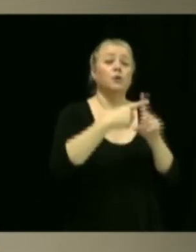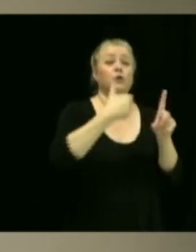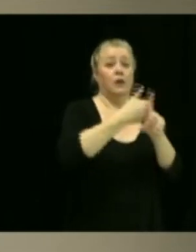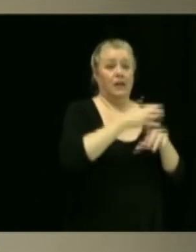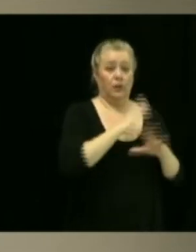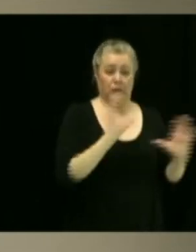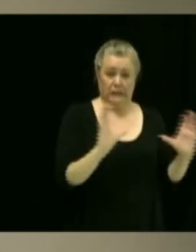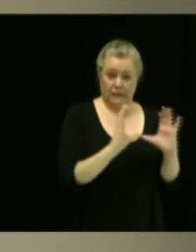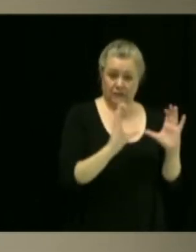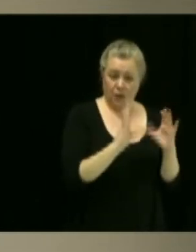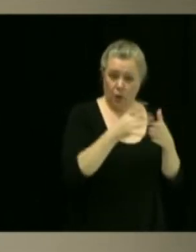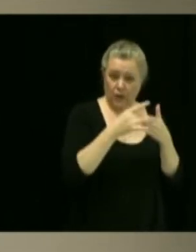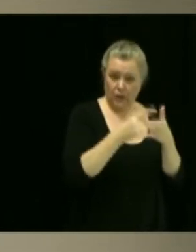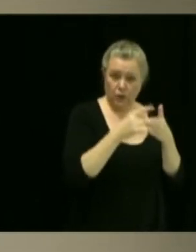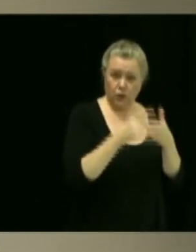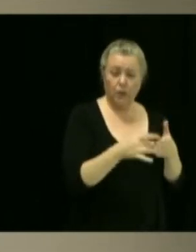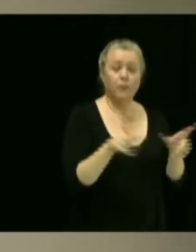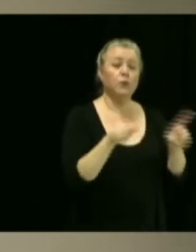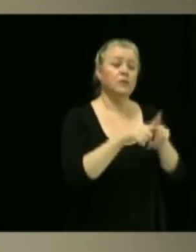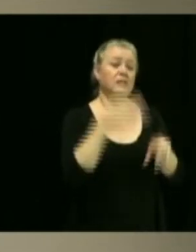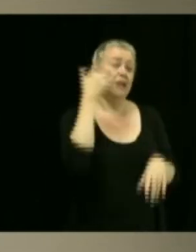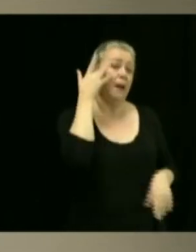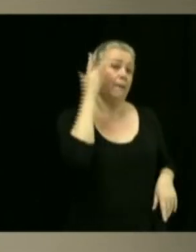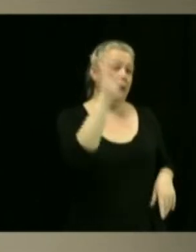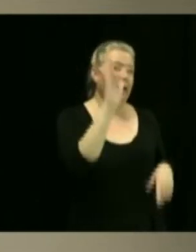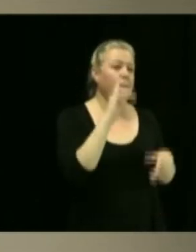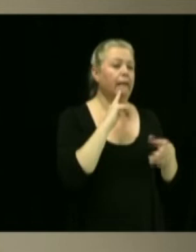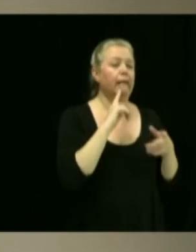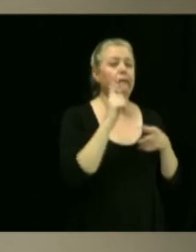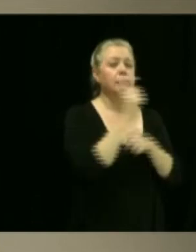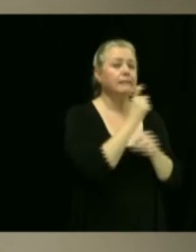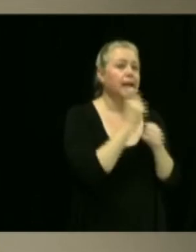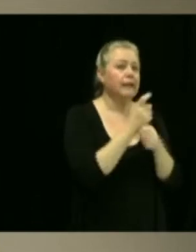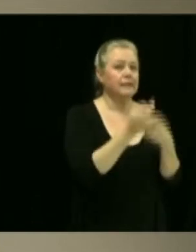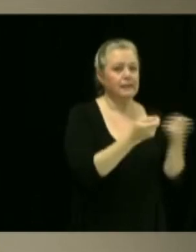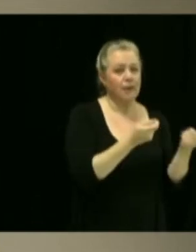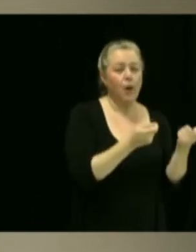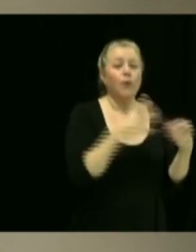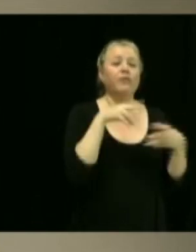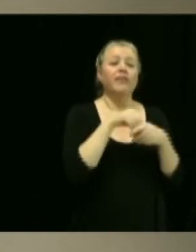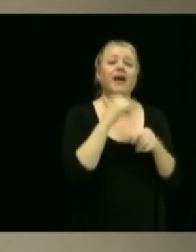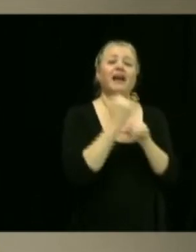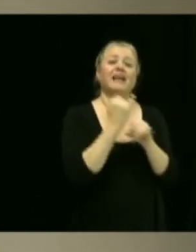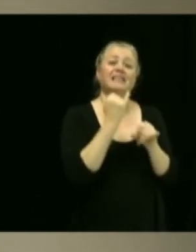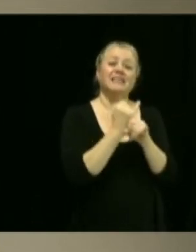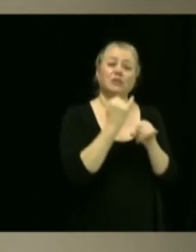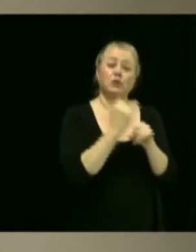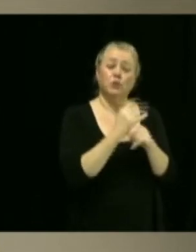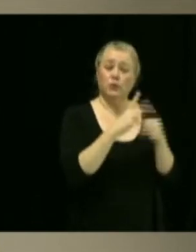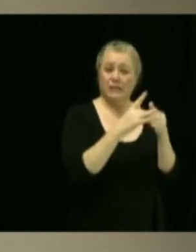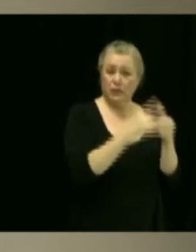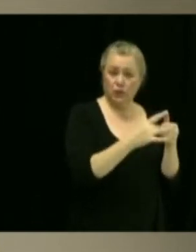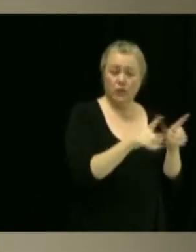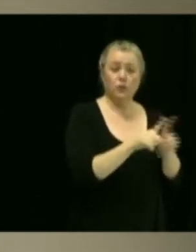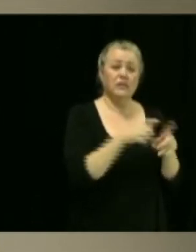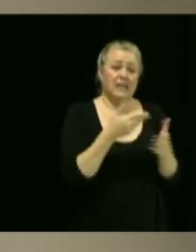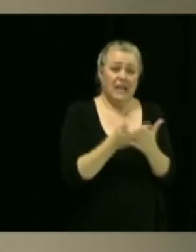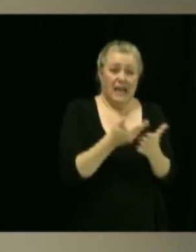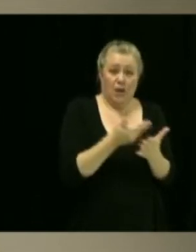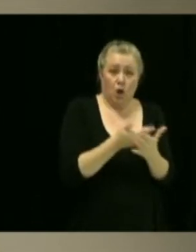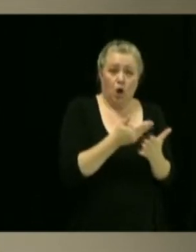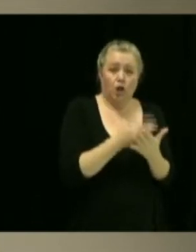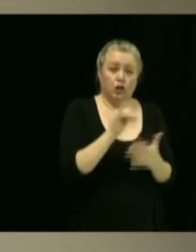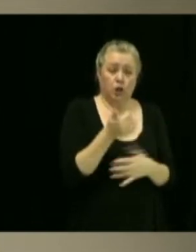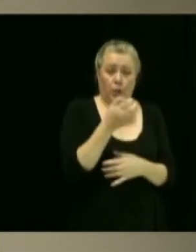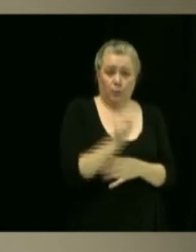et habileté de direction de l'Institut de leadership et de l'École de gestion John Molson de l'Université Concordia.